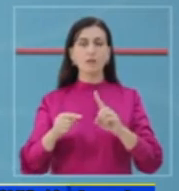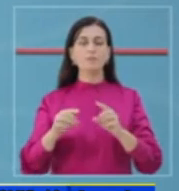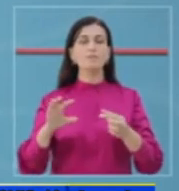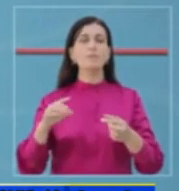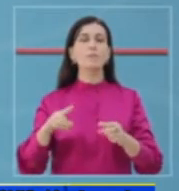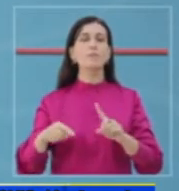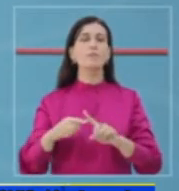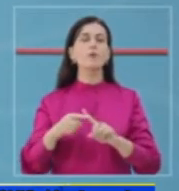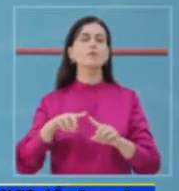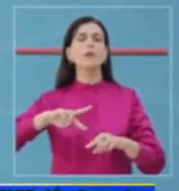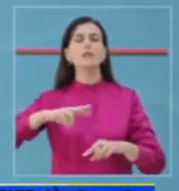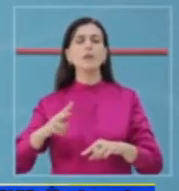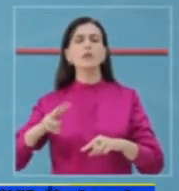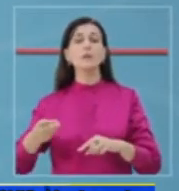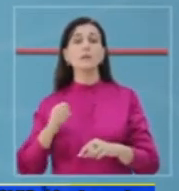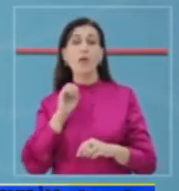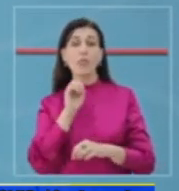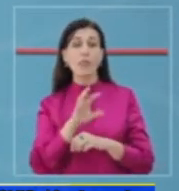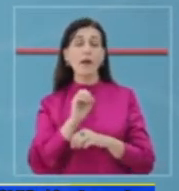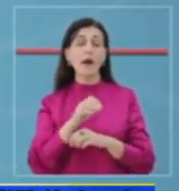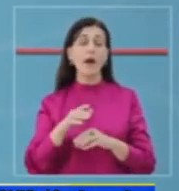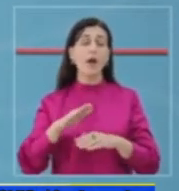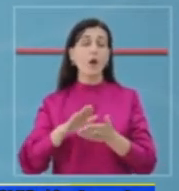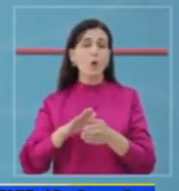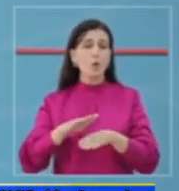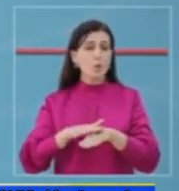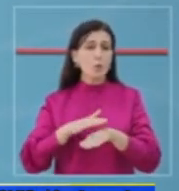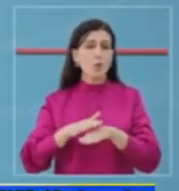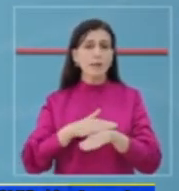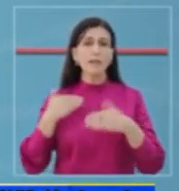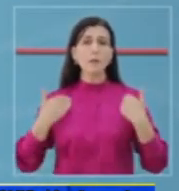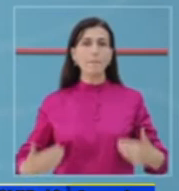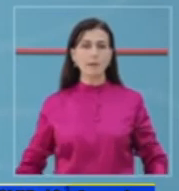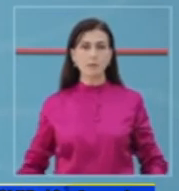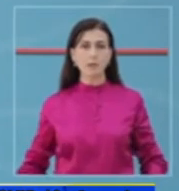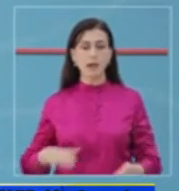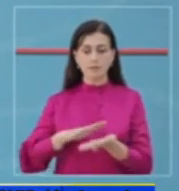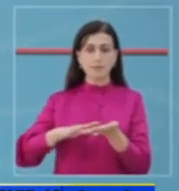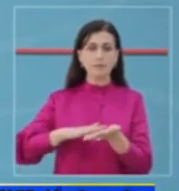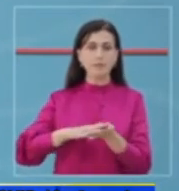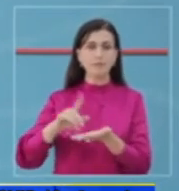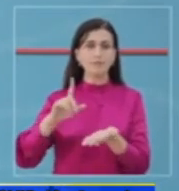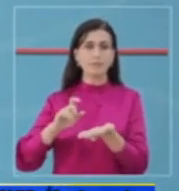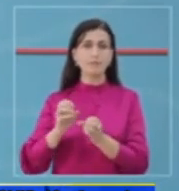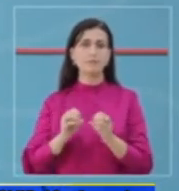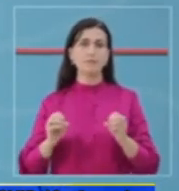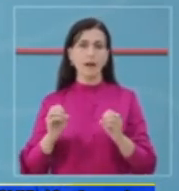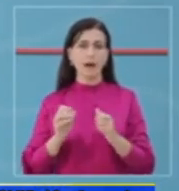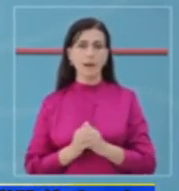lidhje me shumë element të tjerë të kujdesit personal, qoftë edhe të higjenës.